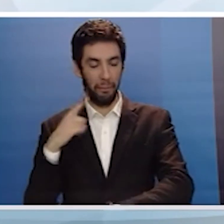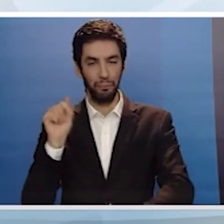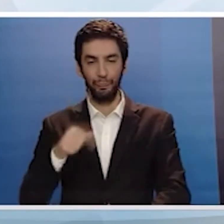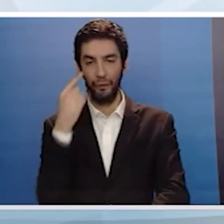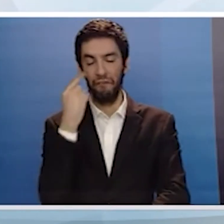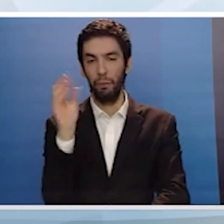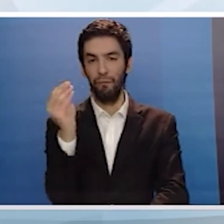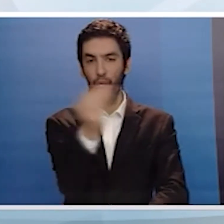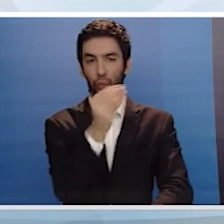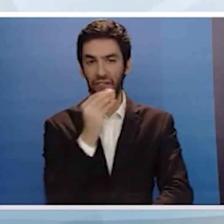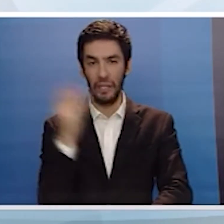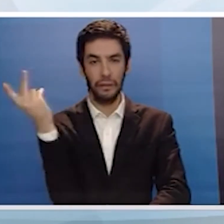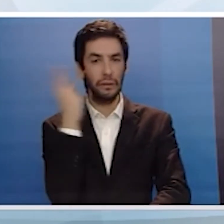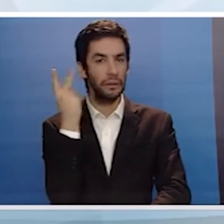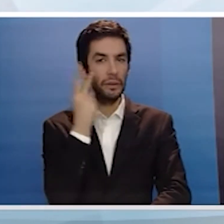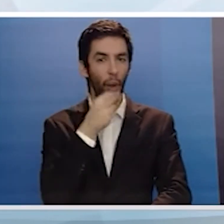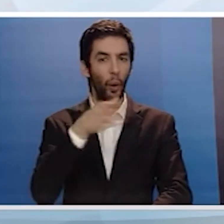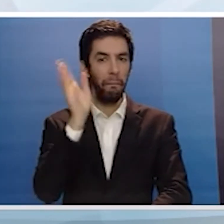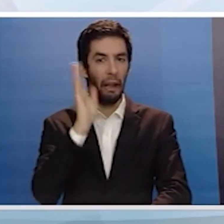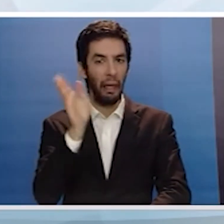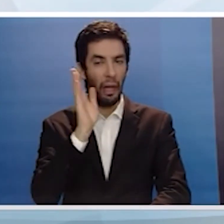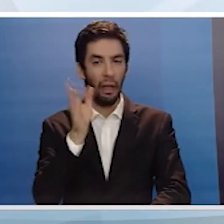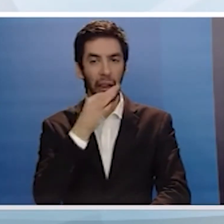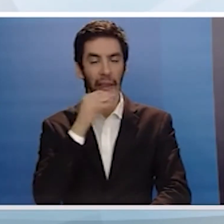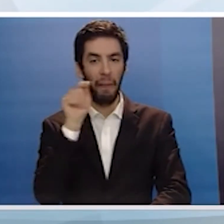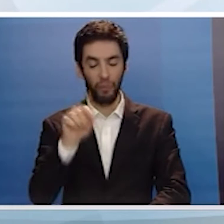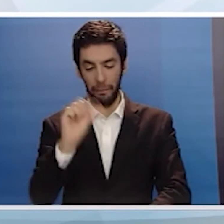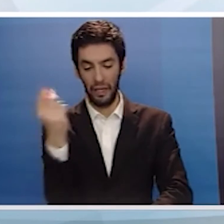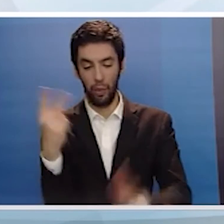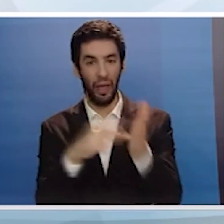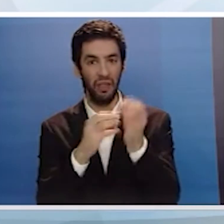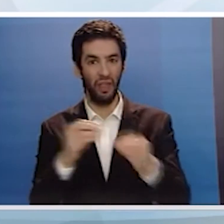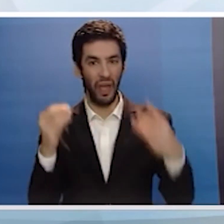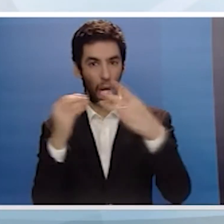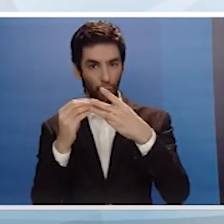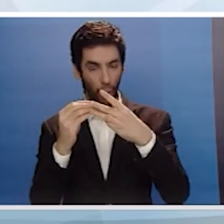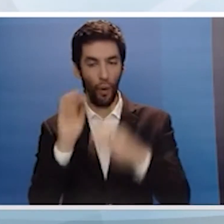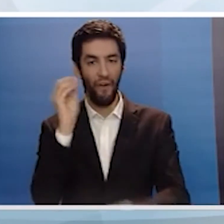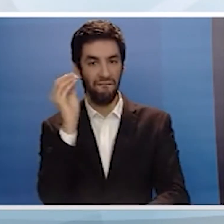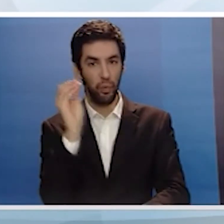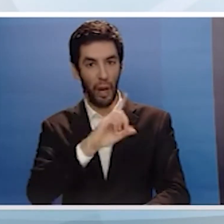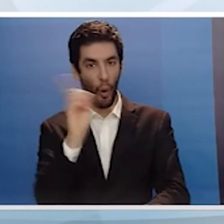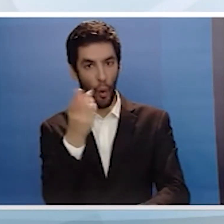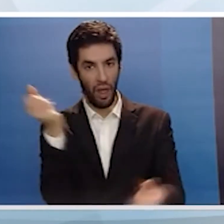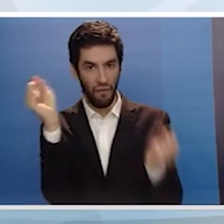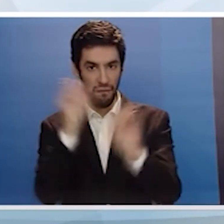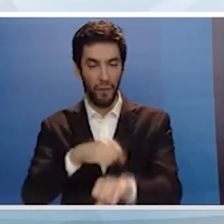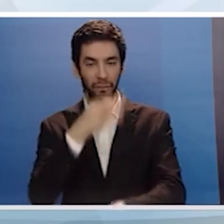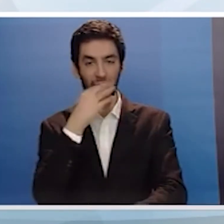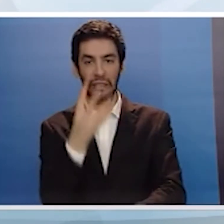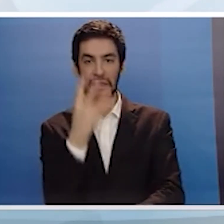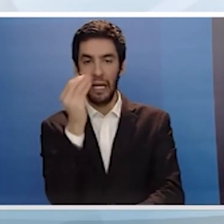ευαισθησία ότι το 2018 σε αυτόν το σώμα ψηφίσατε, εκτός από την ΕΔΕΚ 45